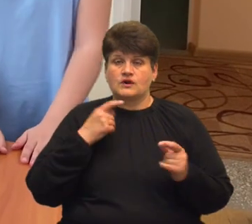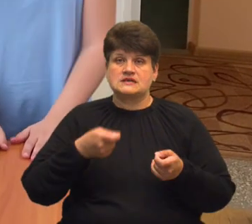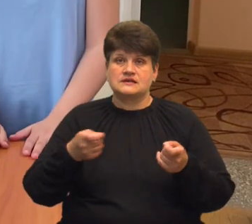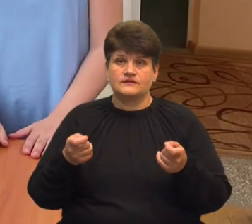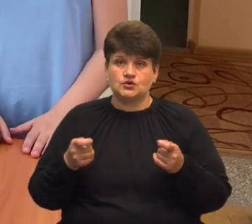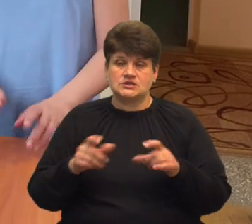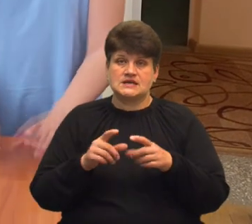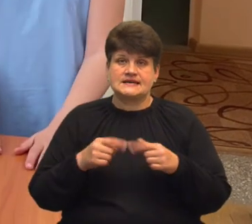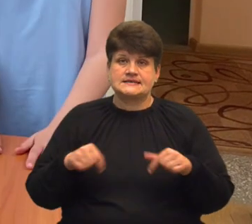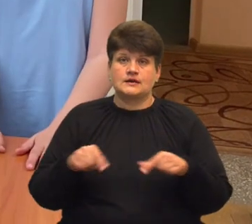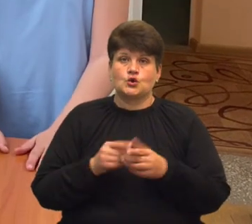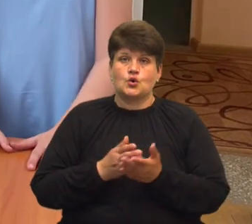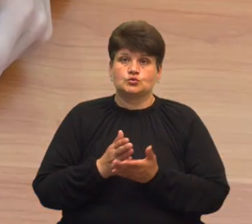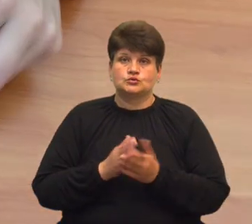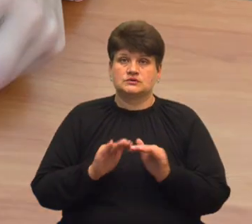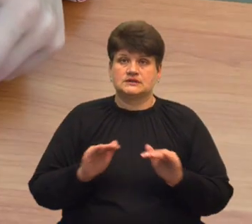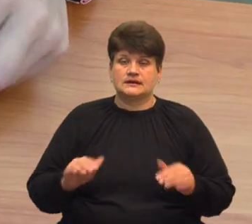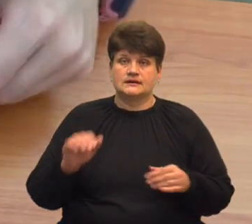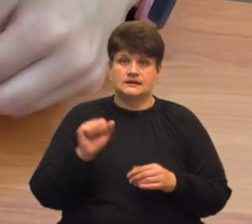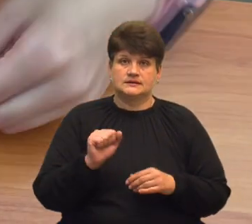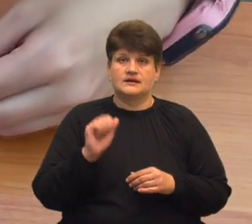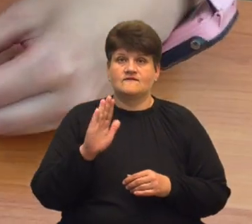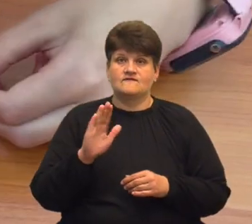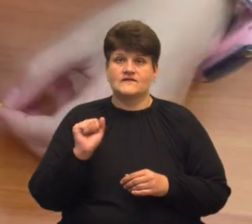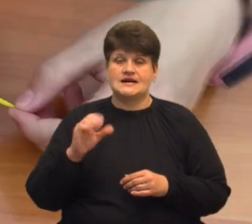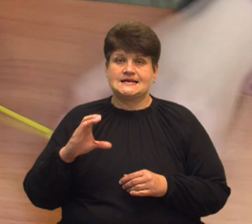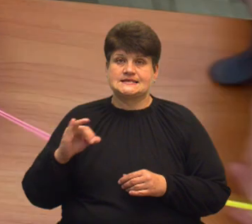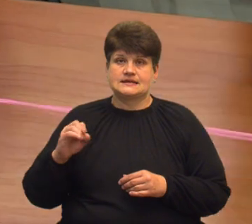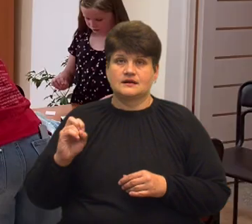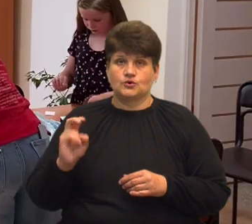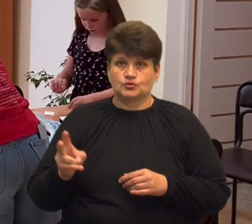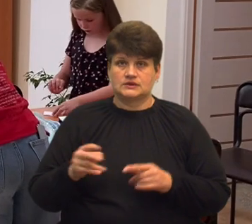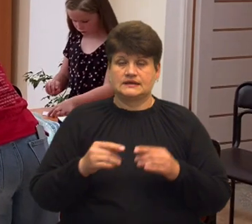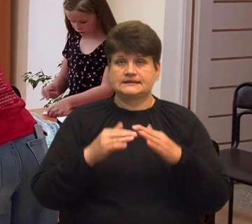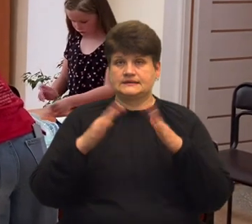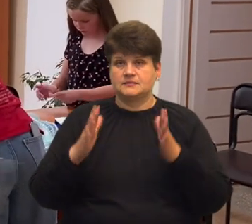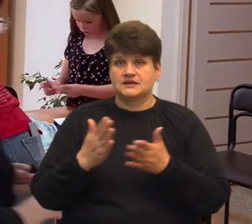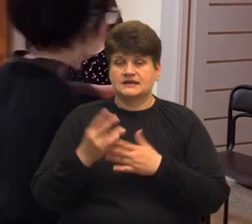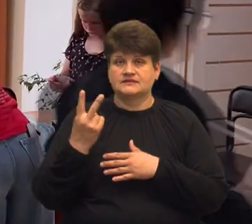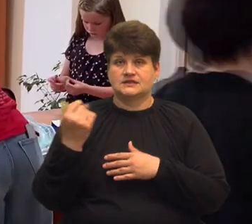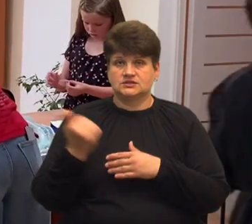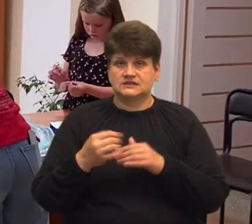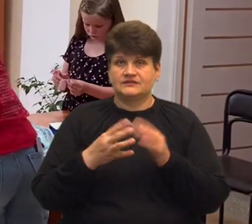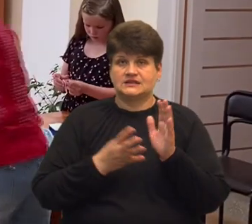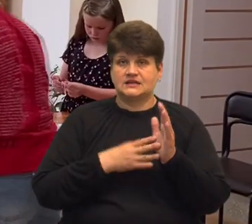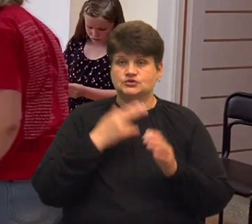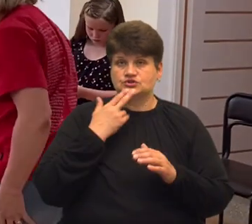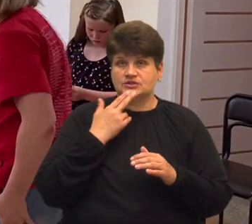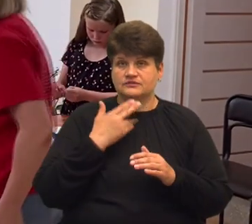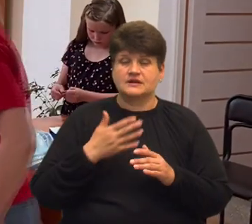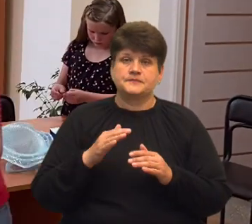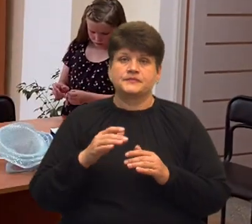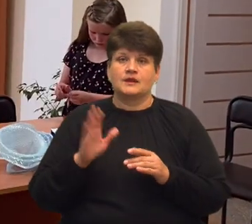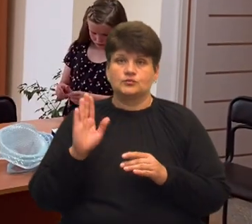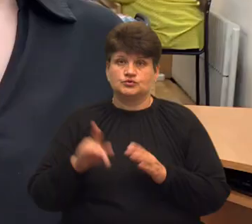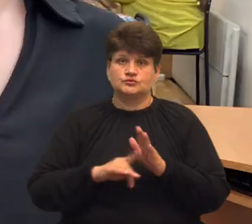обслуговування дітей бібліотеки Анна Василюк. Каже, табори тривають два тижні. З 19 червня стартує табір для дітей віком